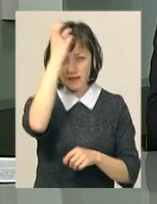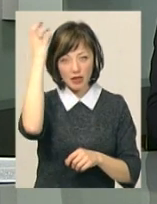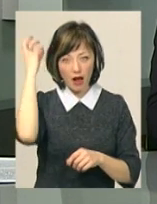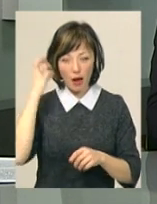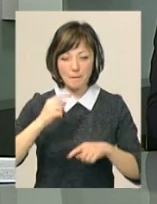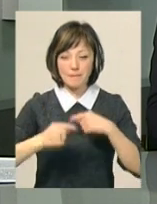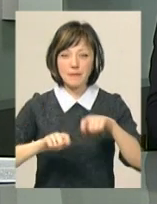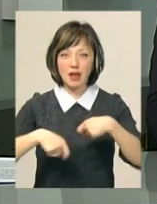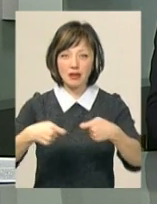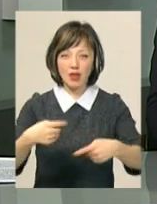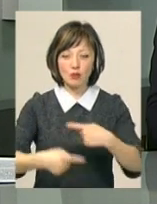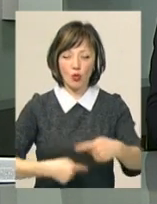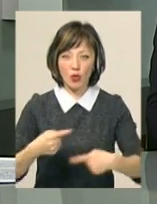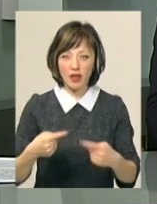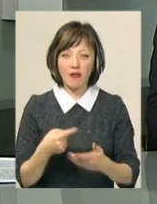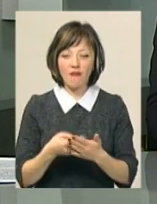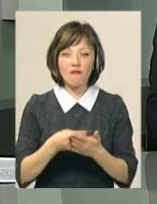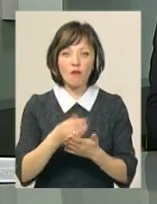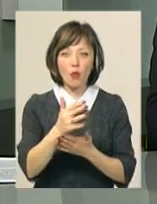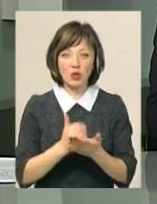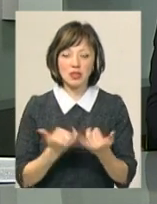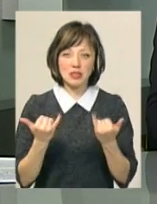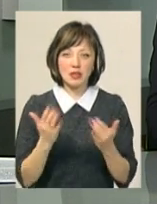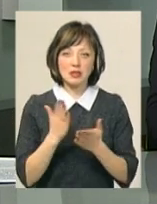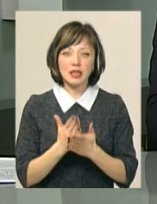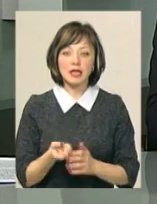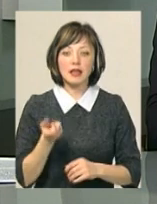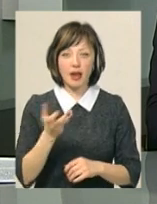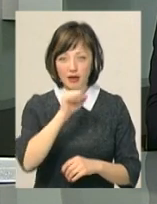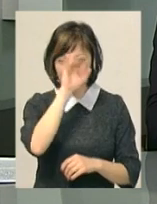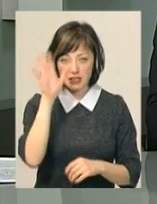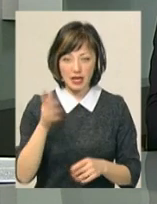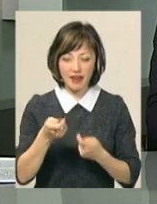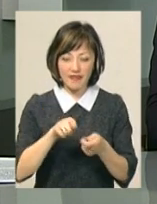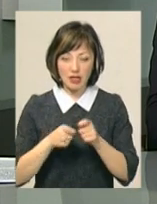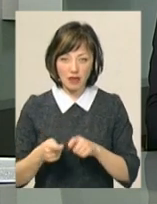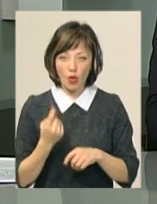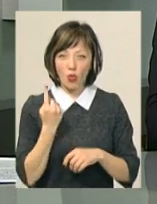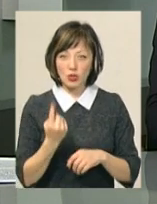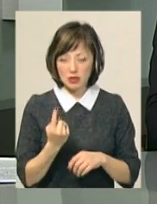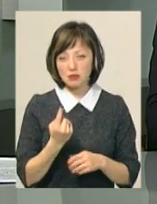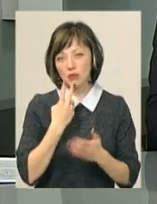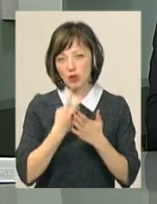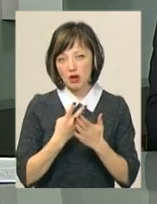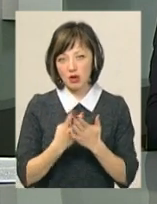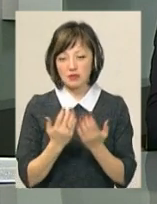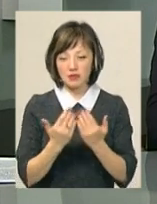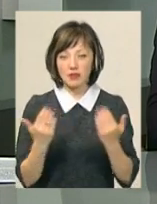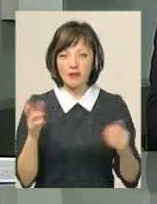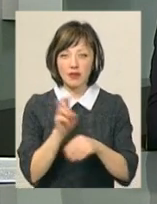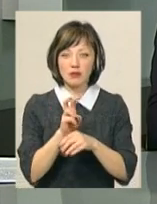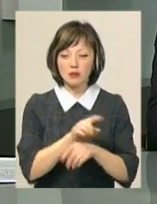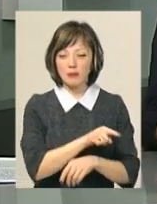передавалася поколіннями. У фондах краєзнавчого музею зараз зберігається декілька весільних вінків. Один з них демонструватиметься відвідувачам